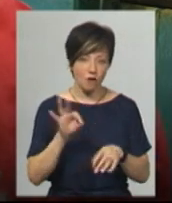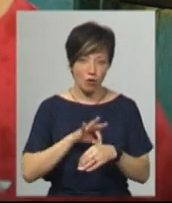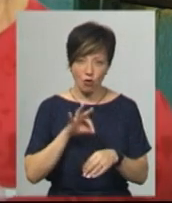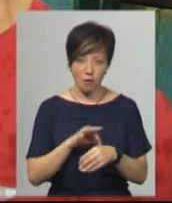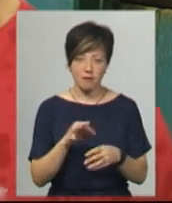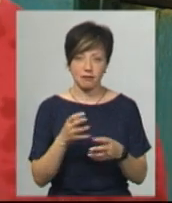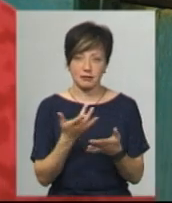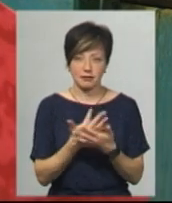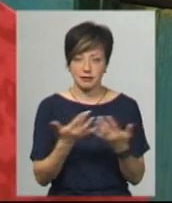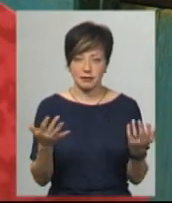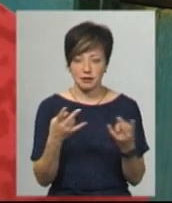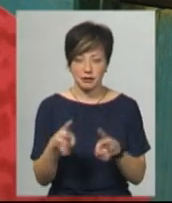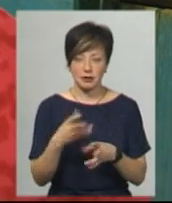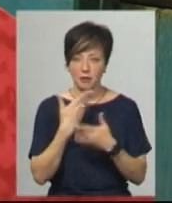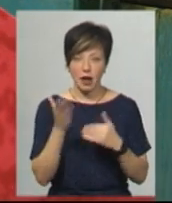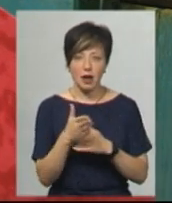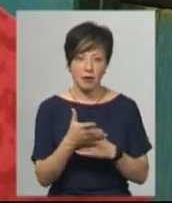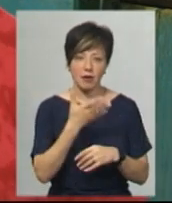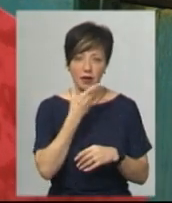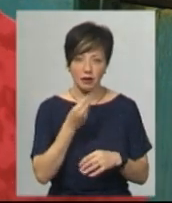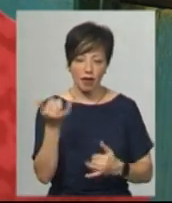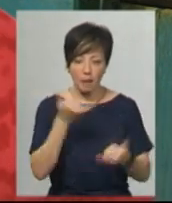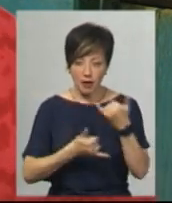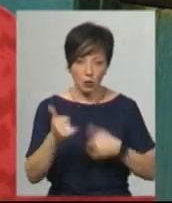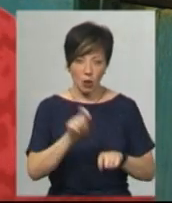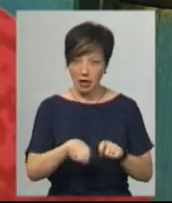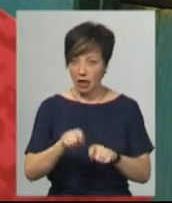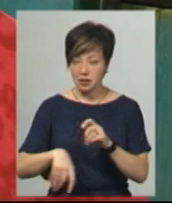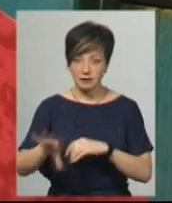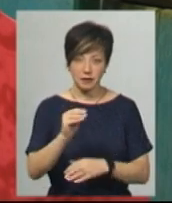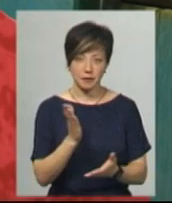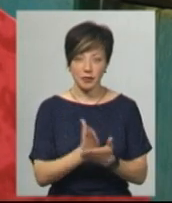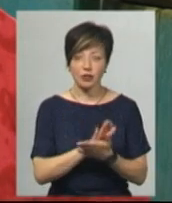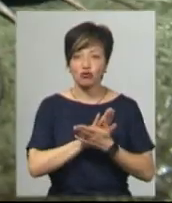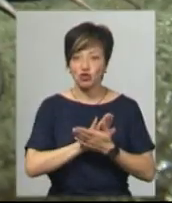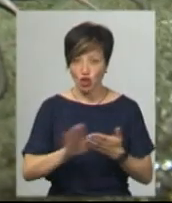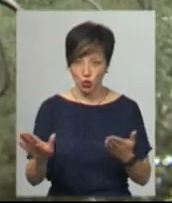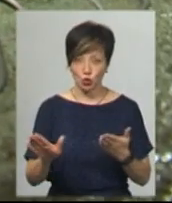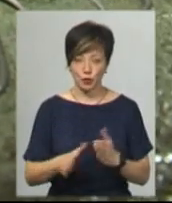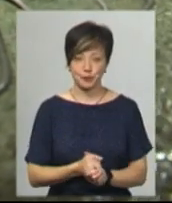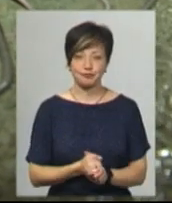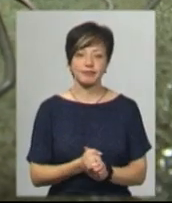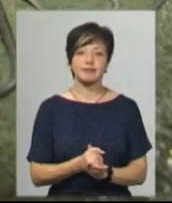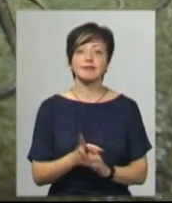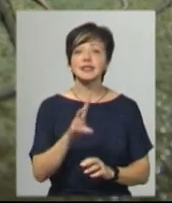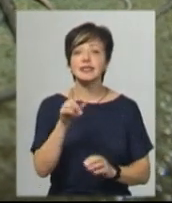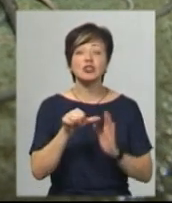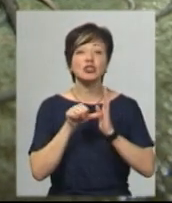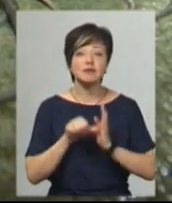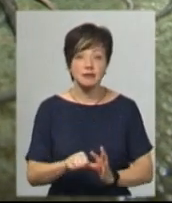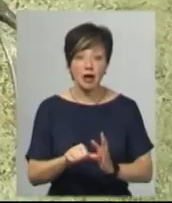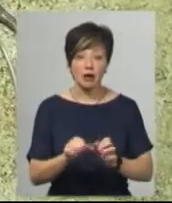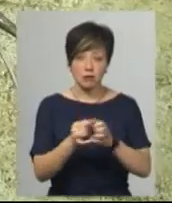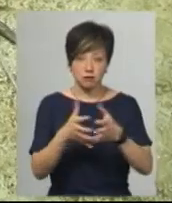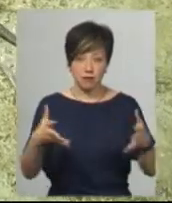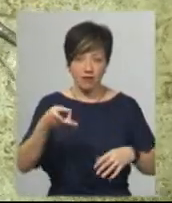і ця наша риба абсолютно гарно проходить лабораторію, всі тести, вона є екологічно чистою. За неповні пів року мармурові суми